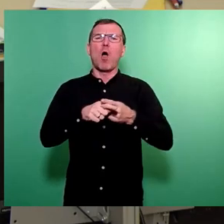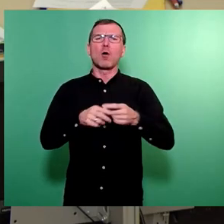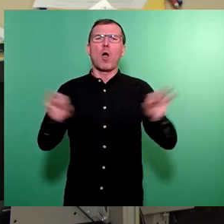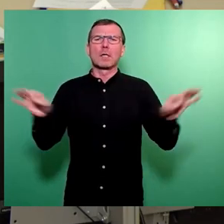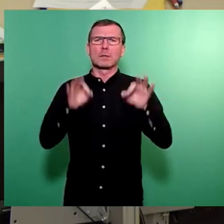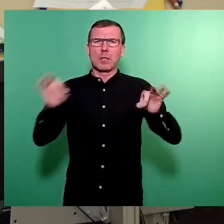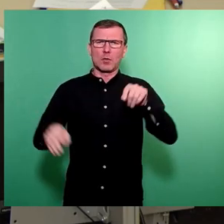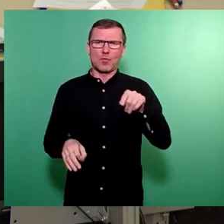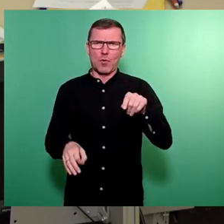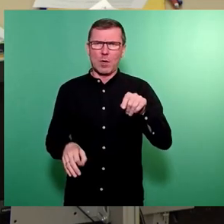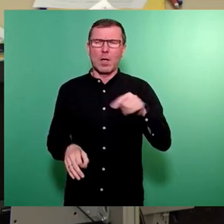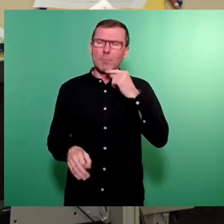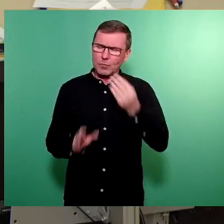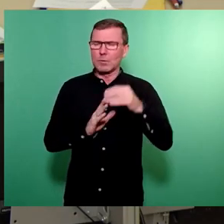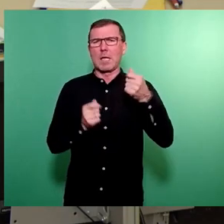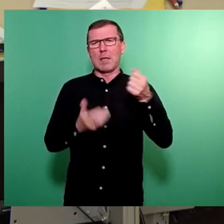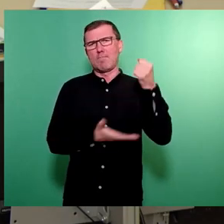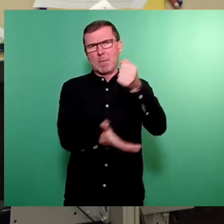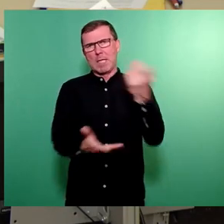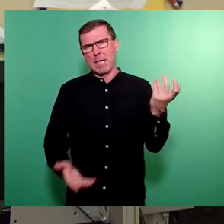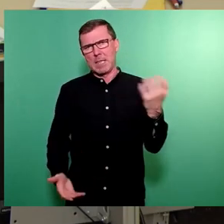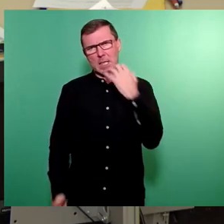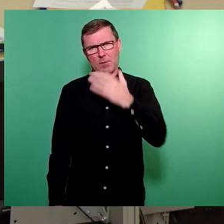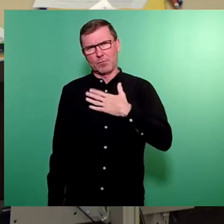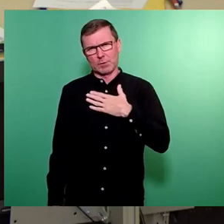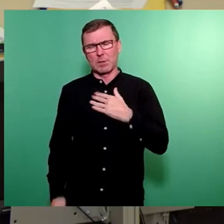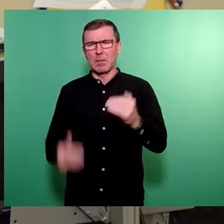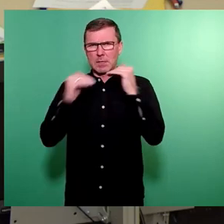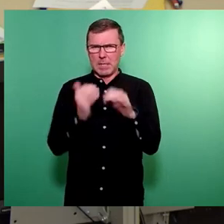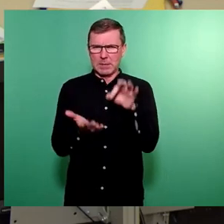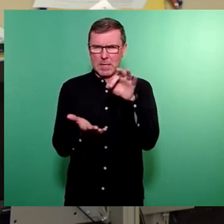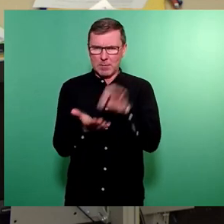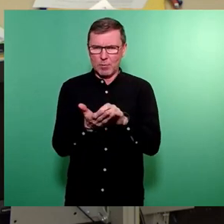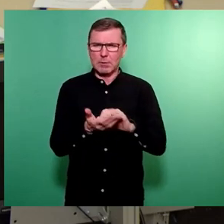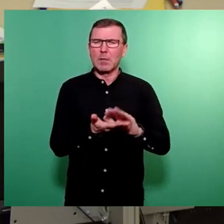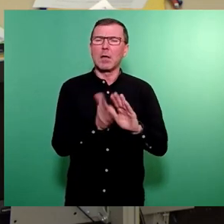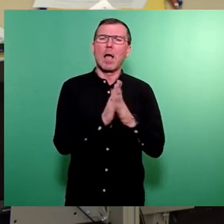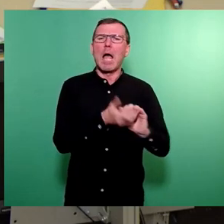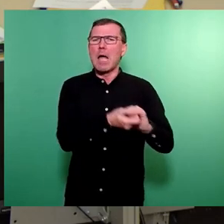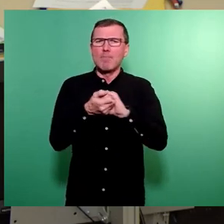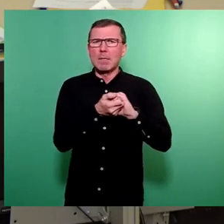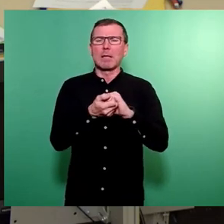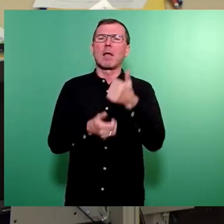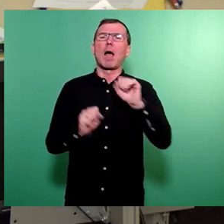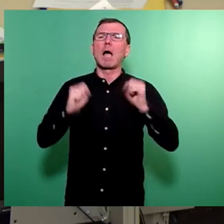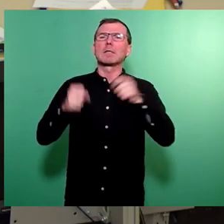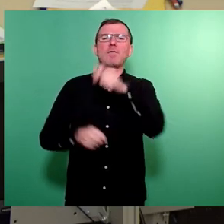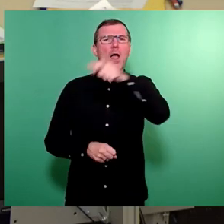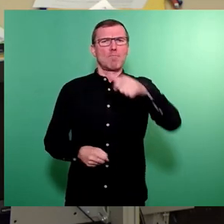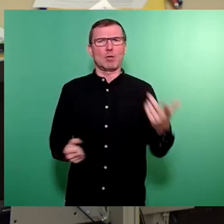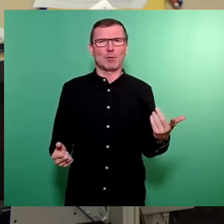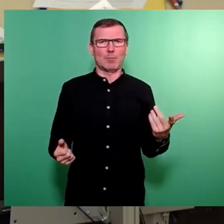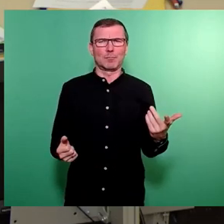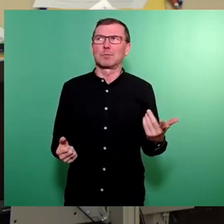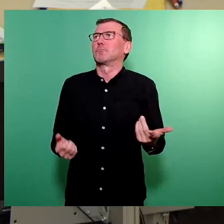noch zusätzliche Mittel mit zur Verfügung stellen. Der nächste Punkt ist miteinander einer aktiven Bürgerschaft. Kann man sich sehr viel